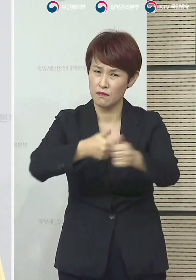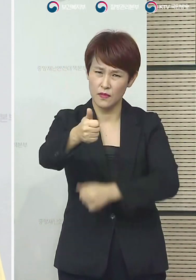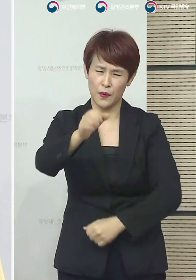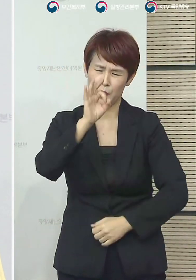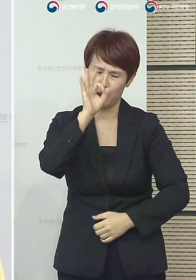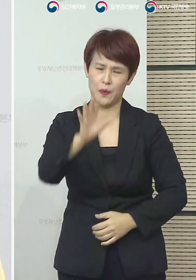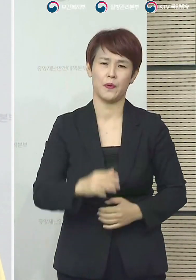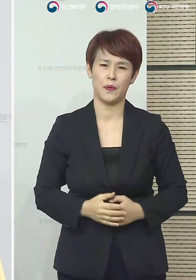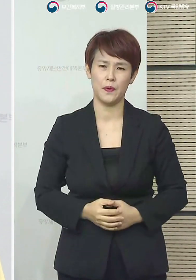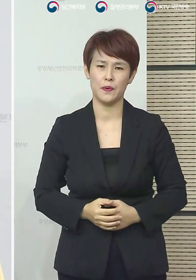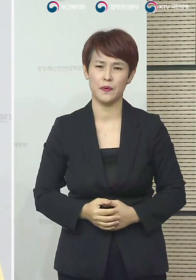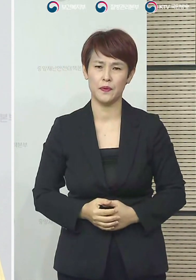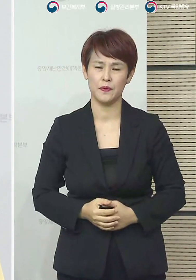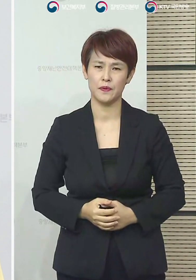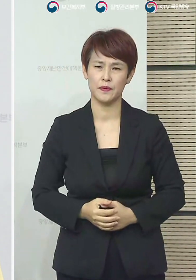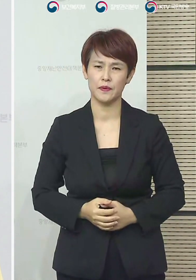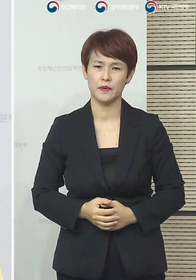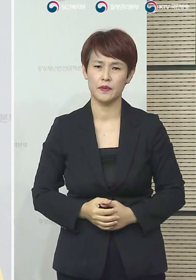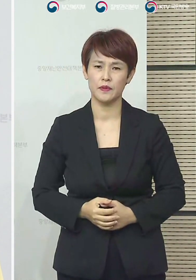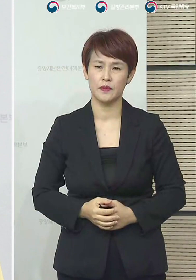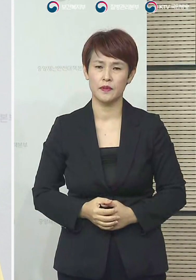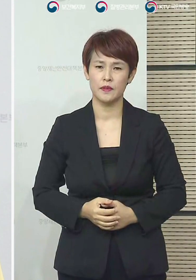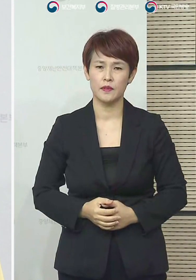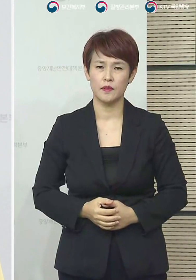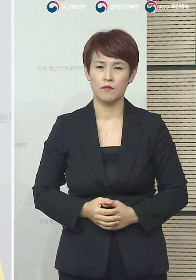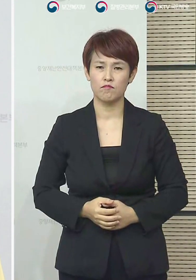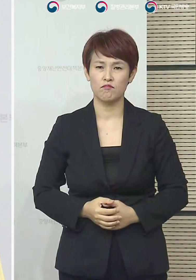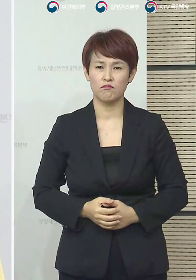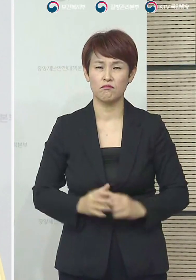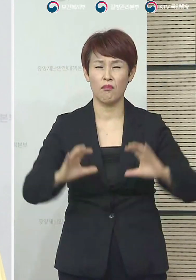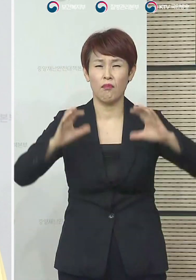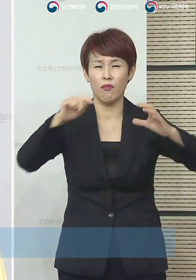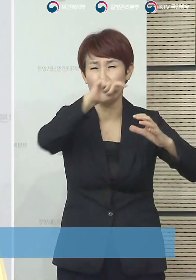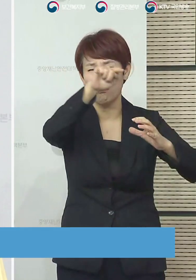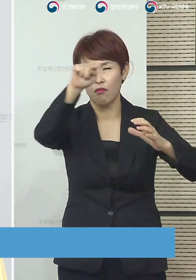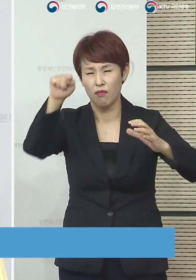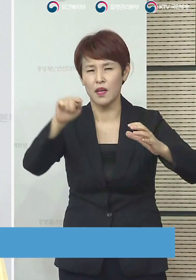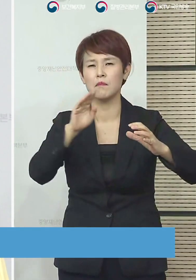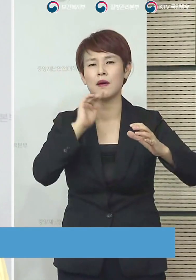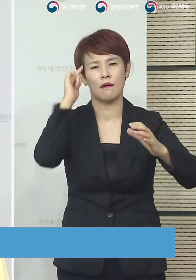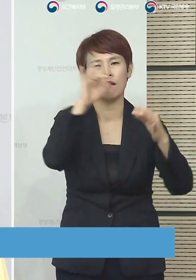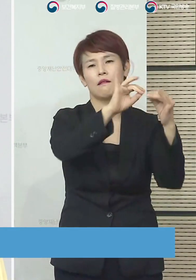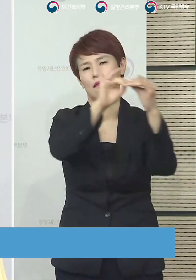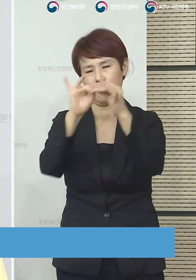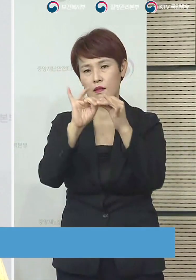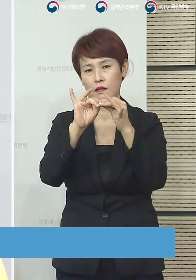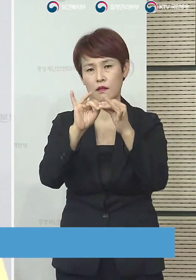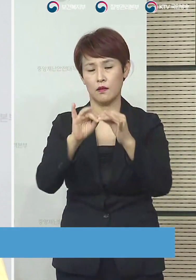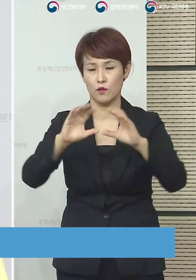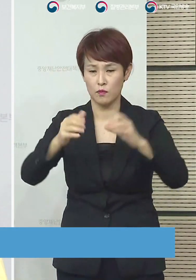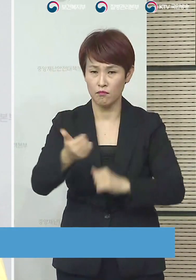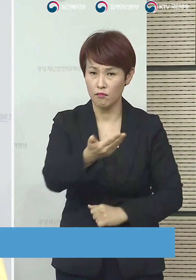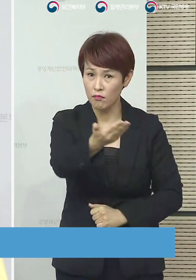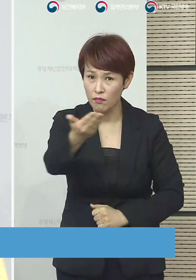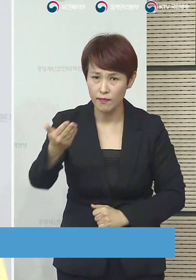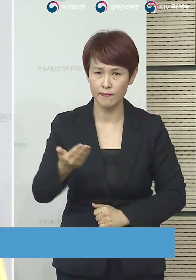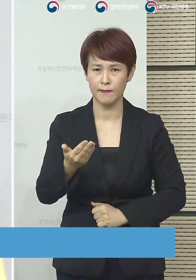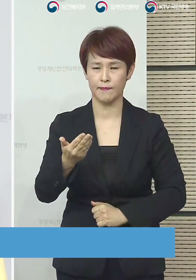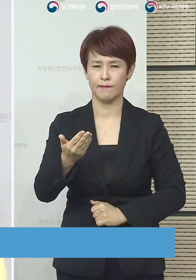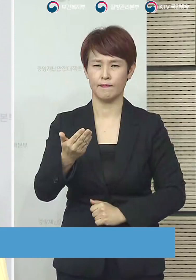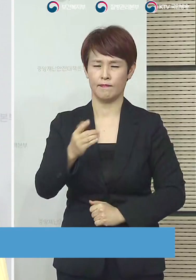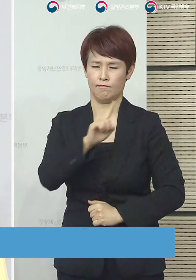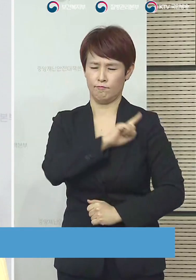것이 지금에 와서의 거의 모든 나라들의 평가입니다. 국민 개개인이 1차적인 방역망입니다.